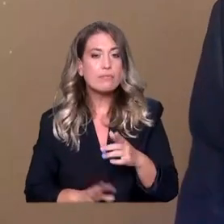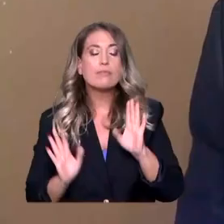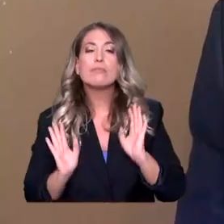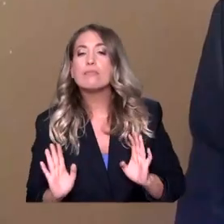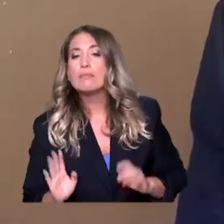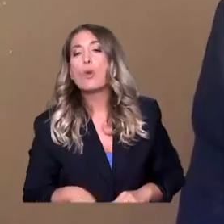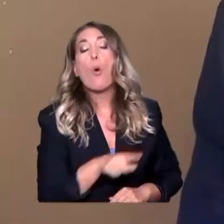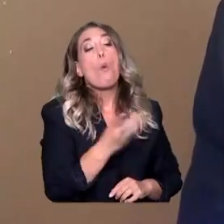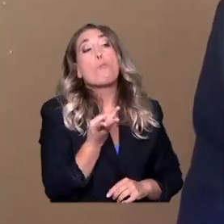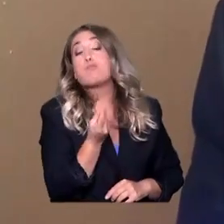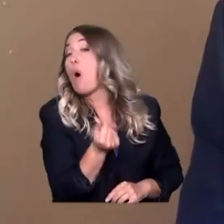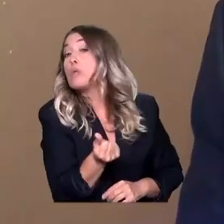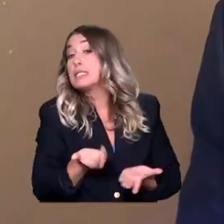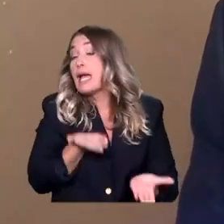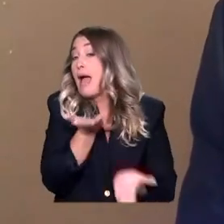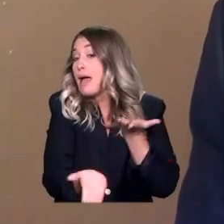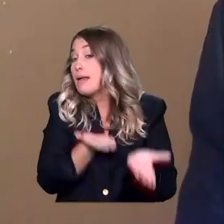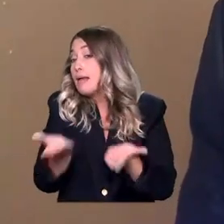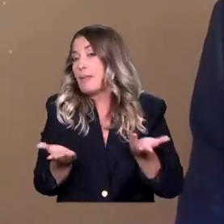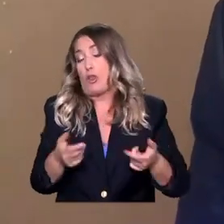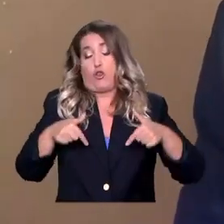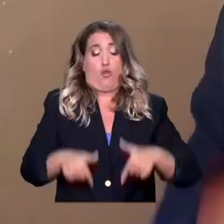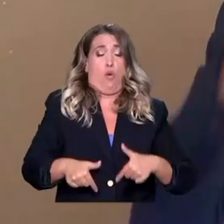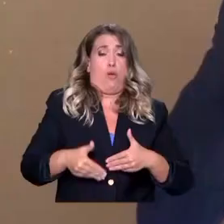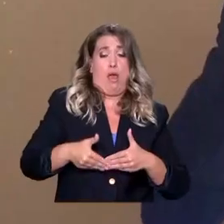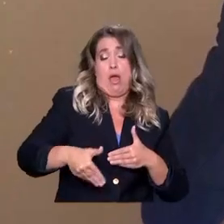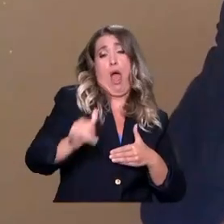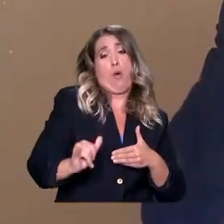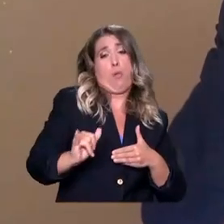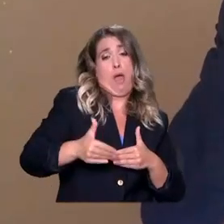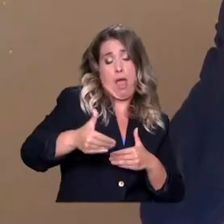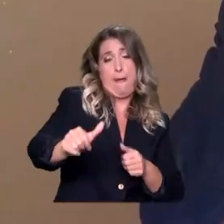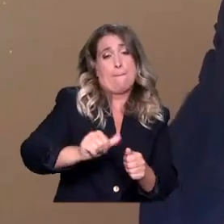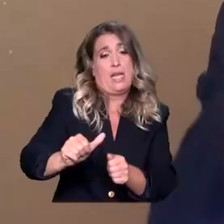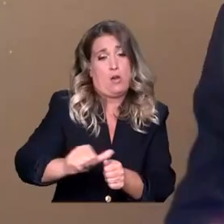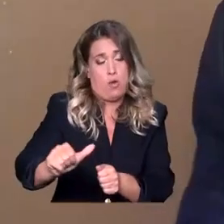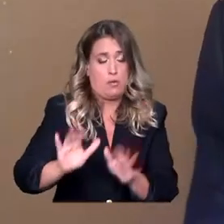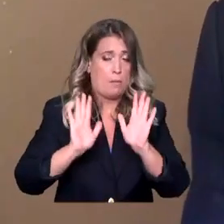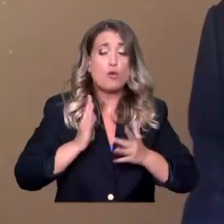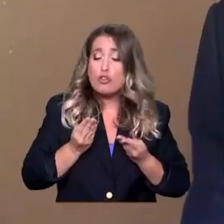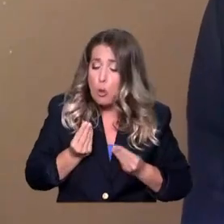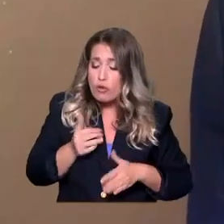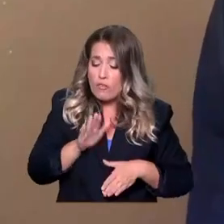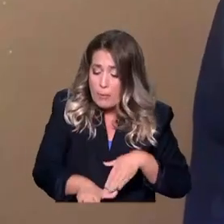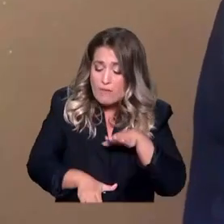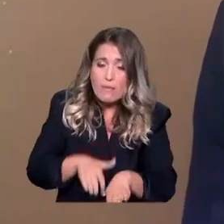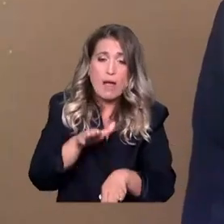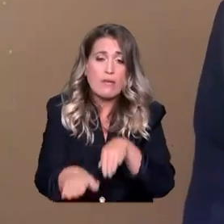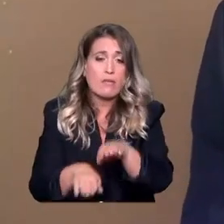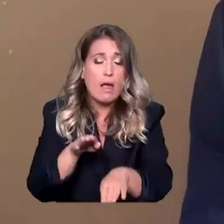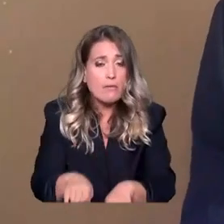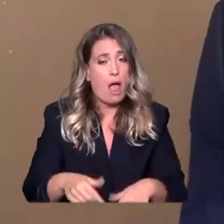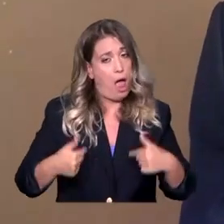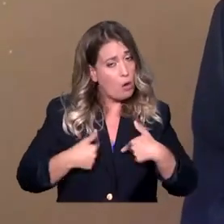πιάσουμε μετά από μερικούς μήνες. Γιατί η διαδικασία είναι η εξής. Έχω την επόμενη εβδομάδα να δω και τον Πανελλήνιο Ιατρικό